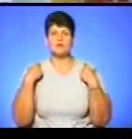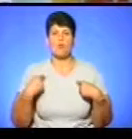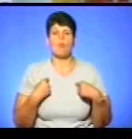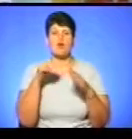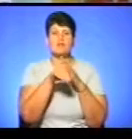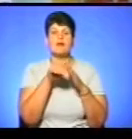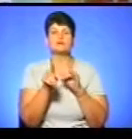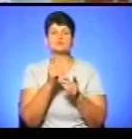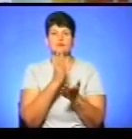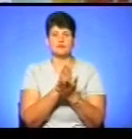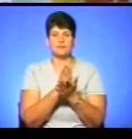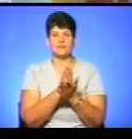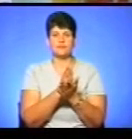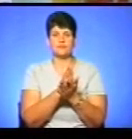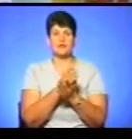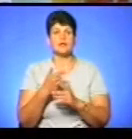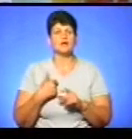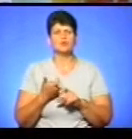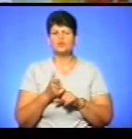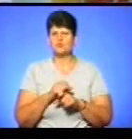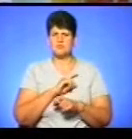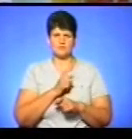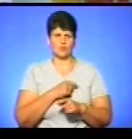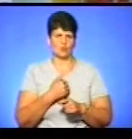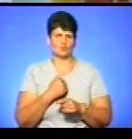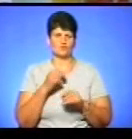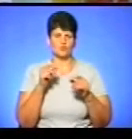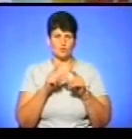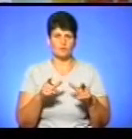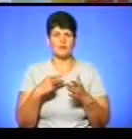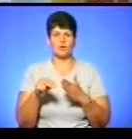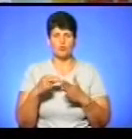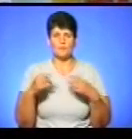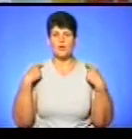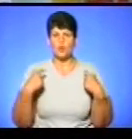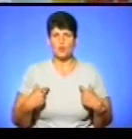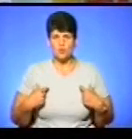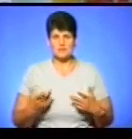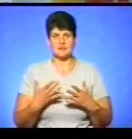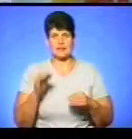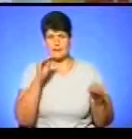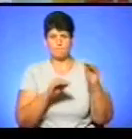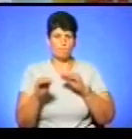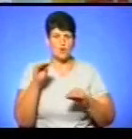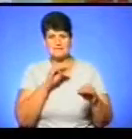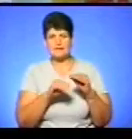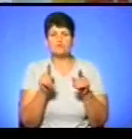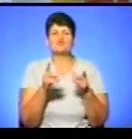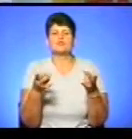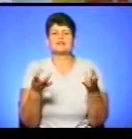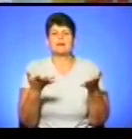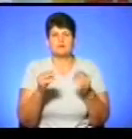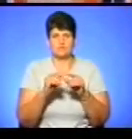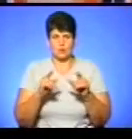Я дуже сильно хотіла до школи. Ми з мамою купили рюкзак, поскладували, що треба для